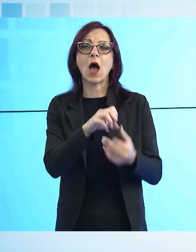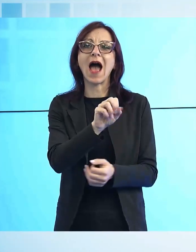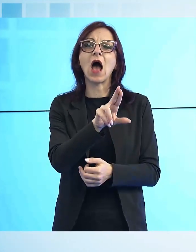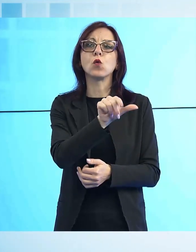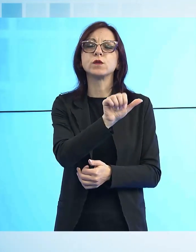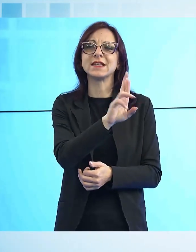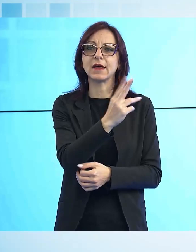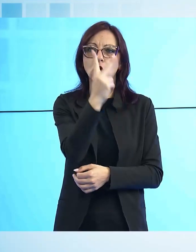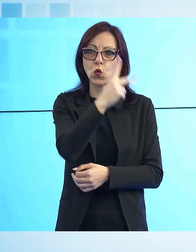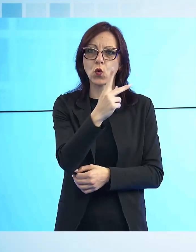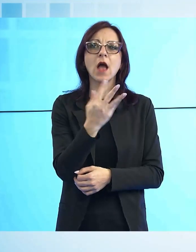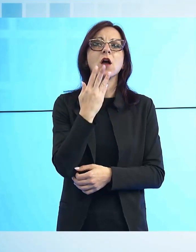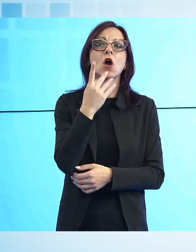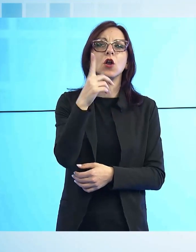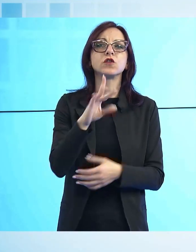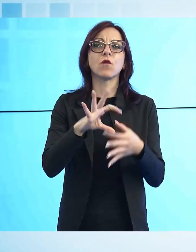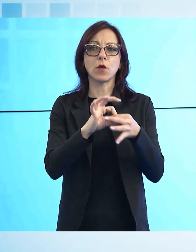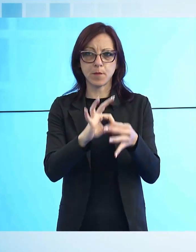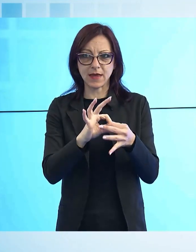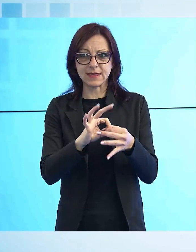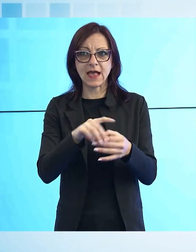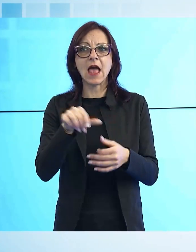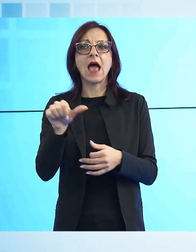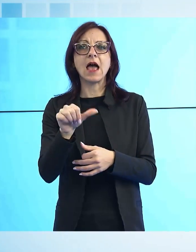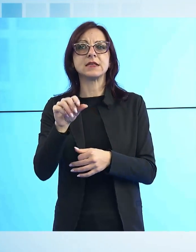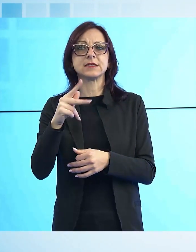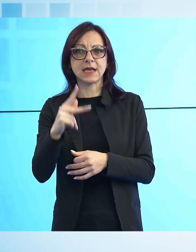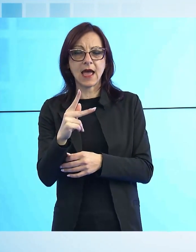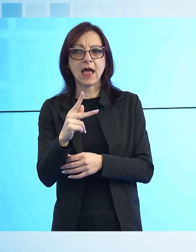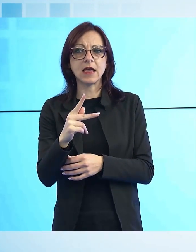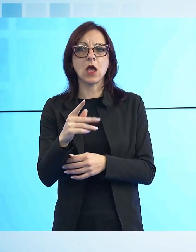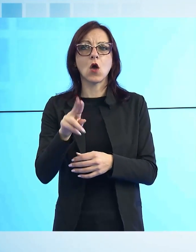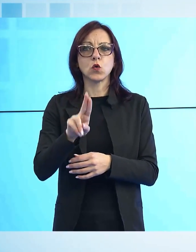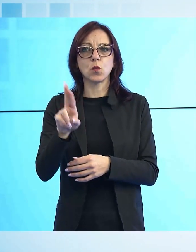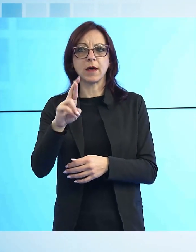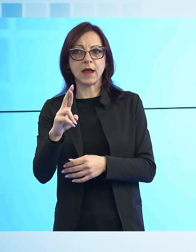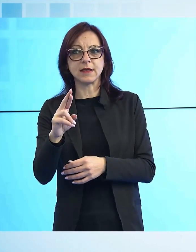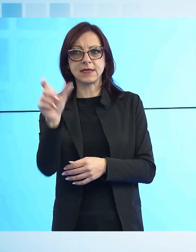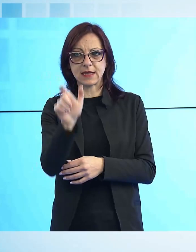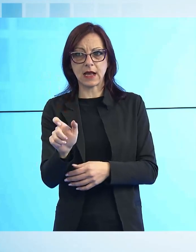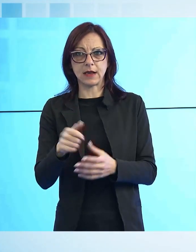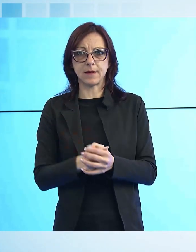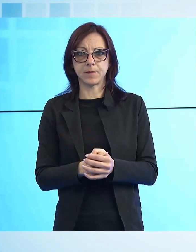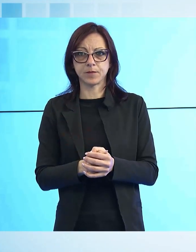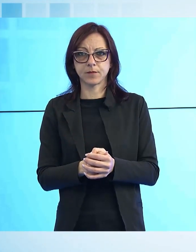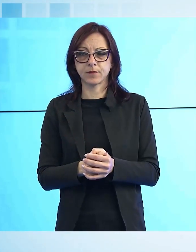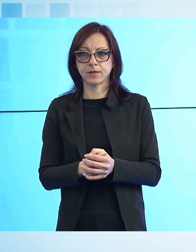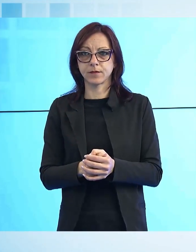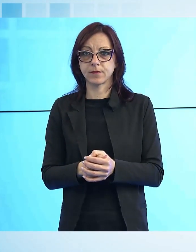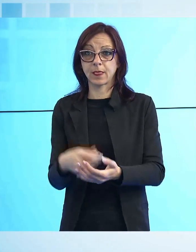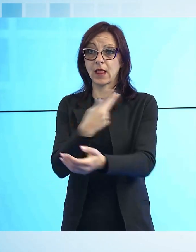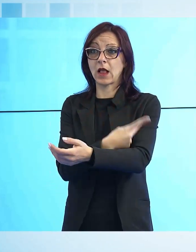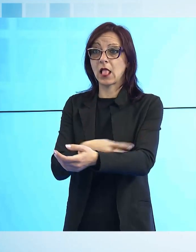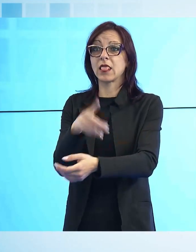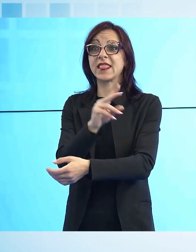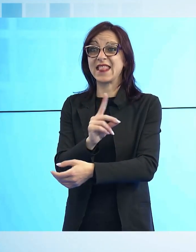Lucca, Colors for Peace e RFK Human Rights Italia. Il diabete di un profugo o l'ipertensione di un profugo non è